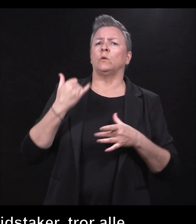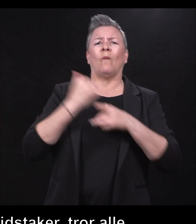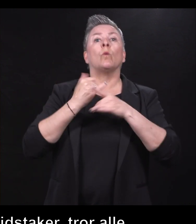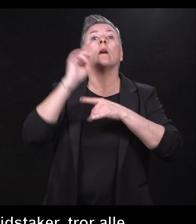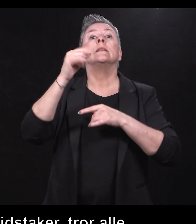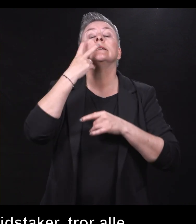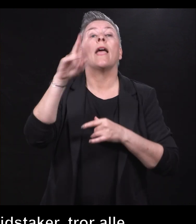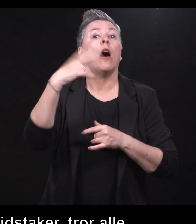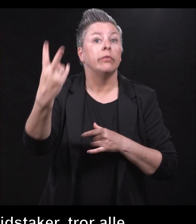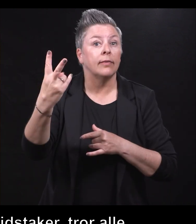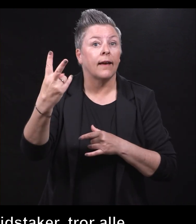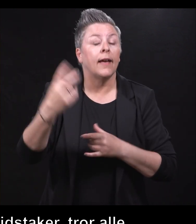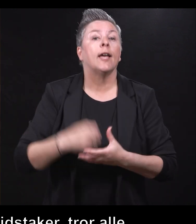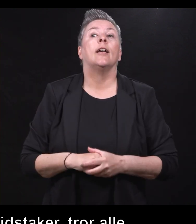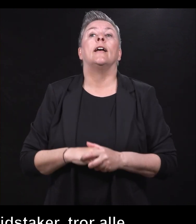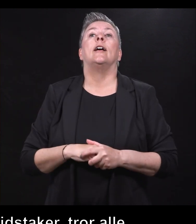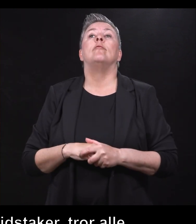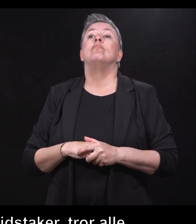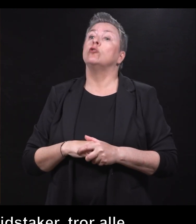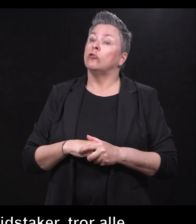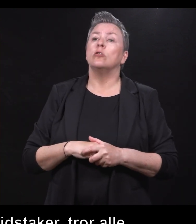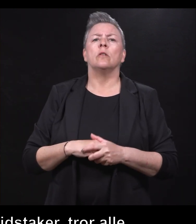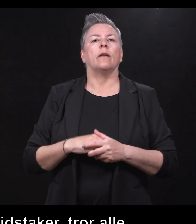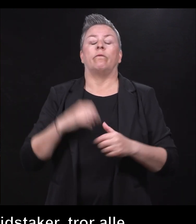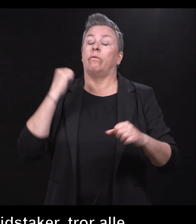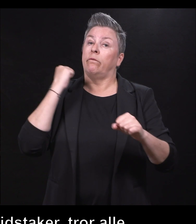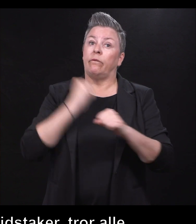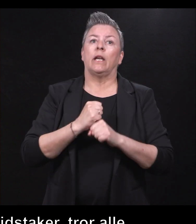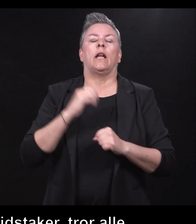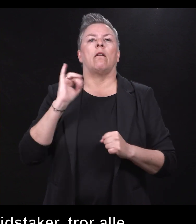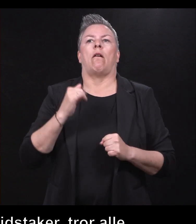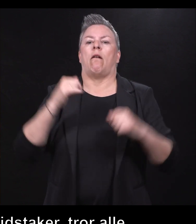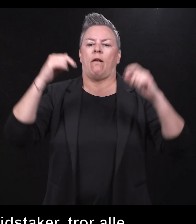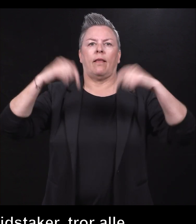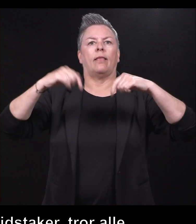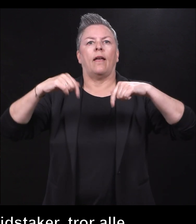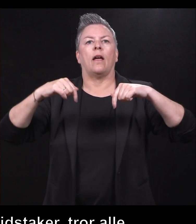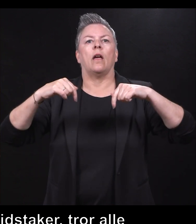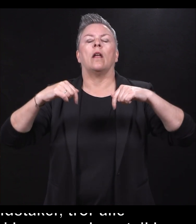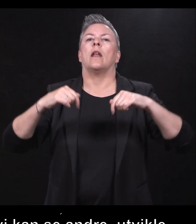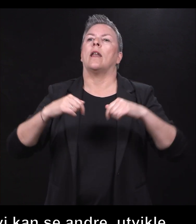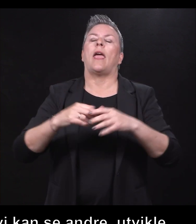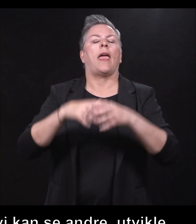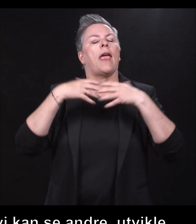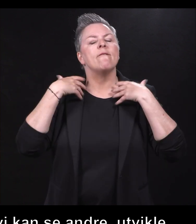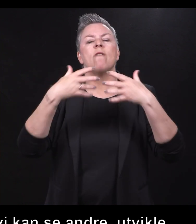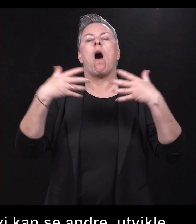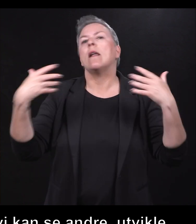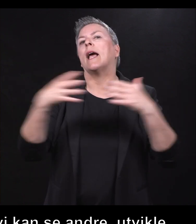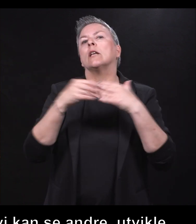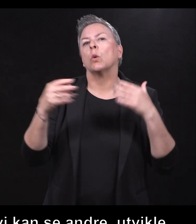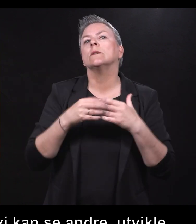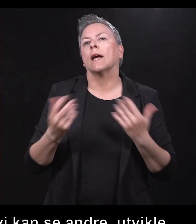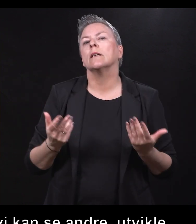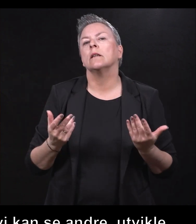andre. Så det er ingen tvil om at dette er helt vanlige ressurser og